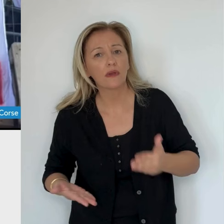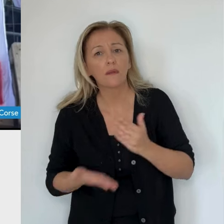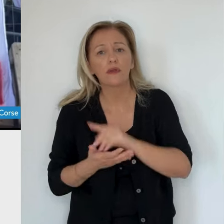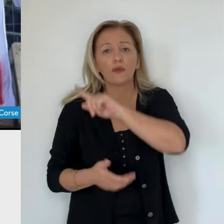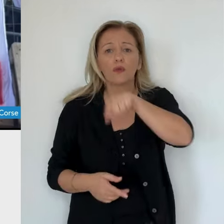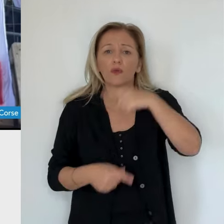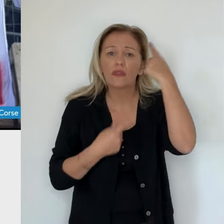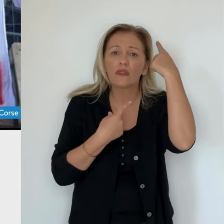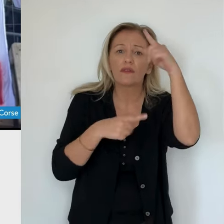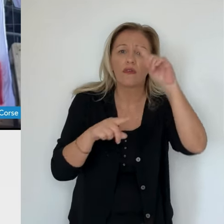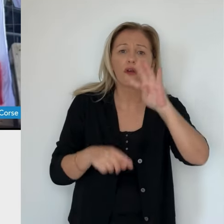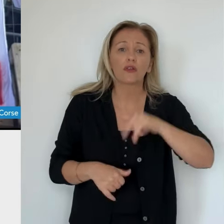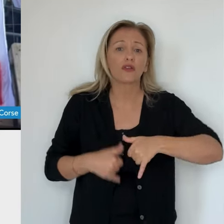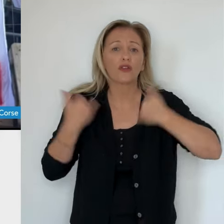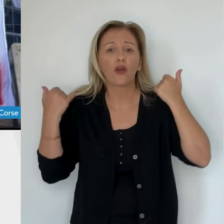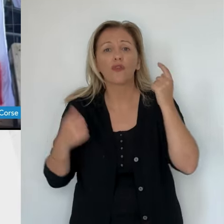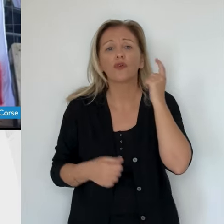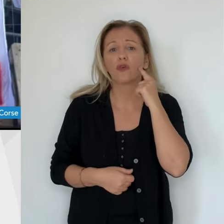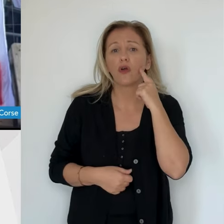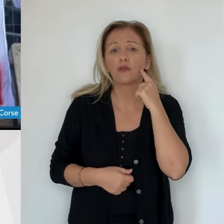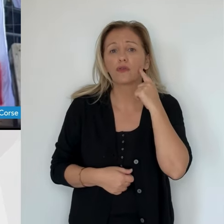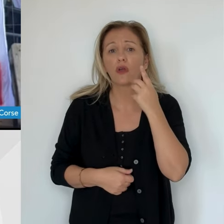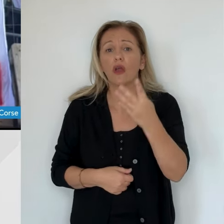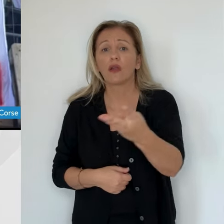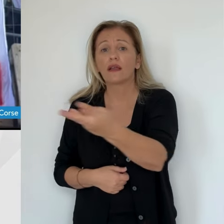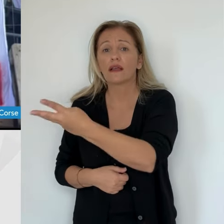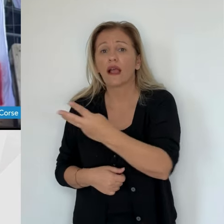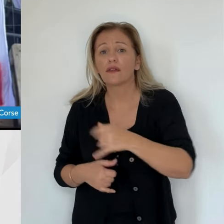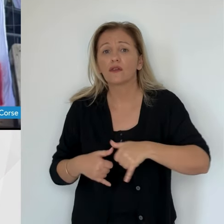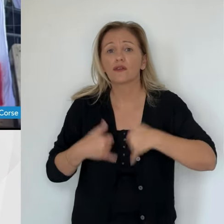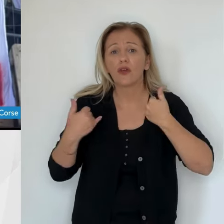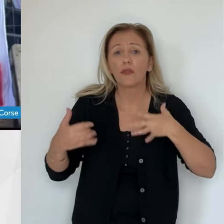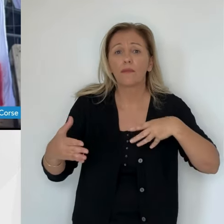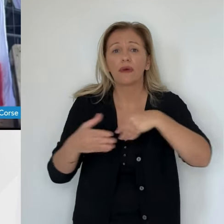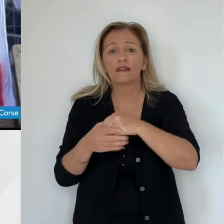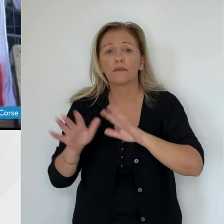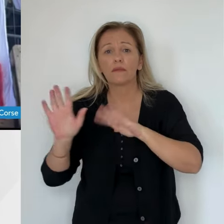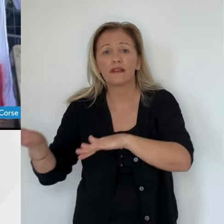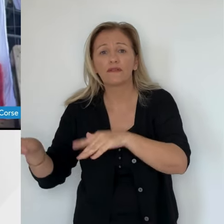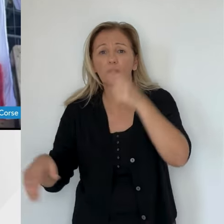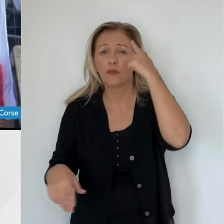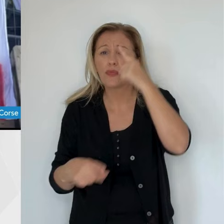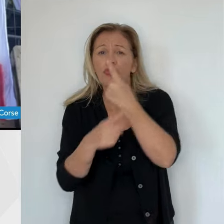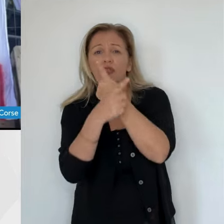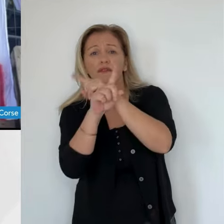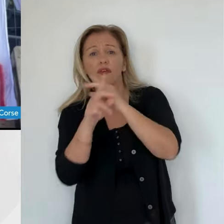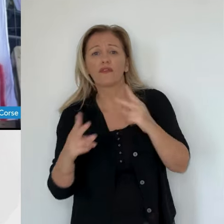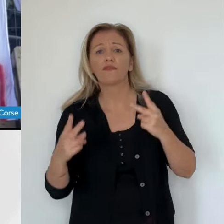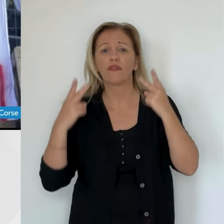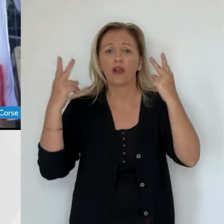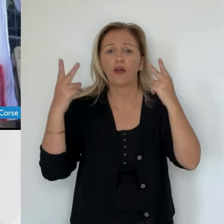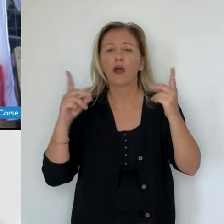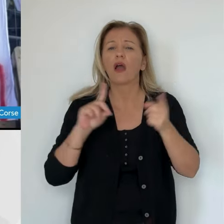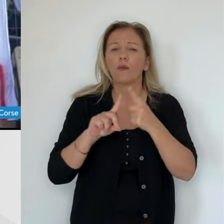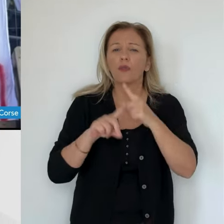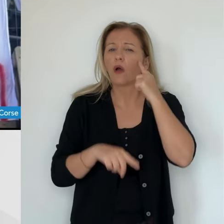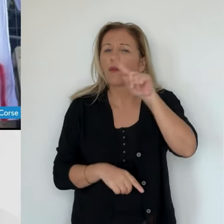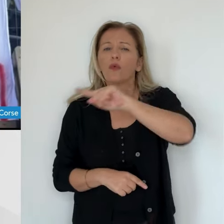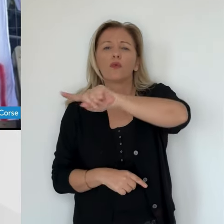qu'on défend cette jeunesse qui a su être là où il fallait pour défendre